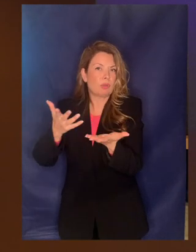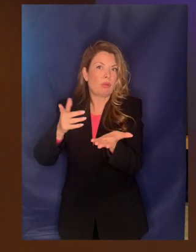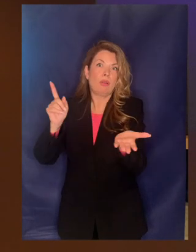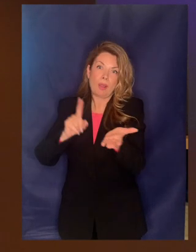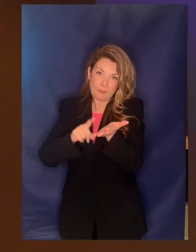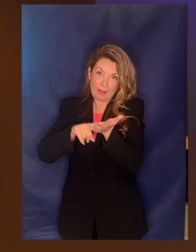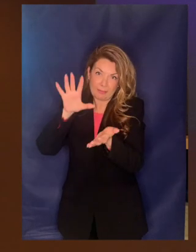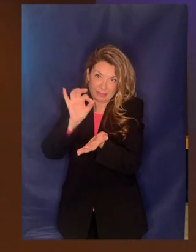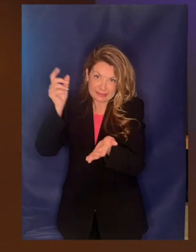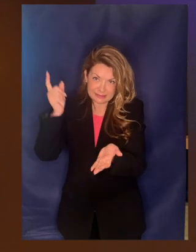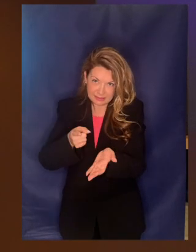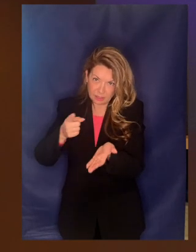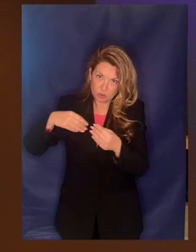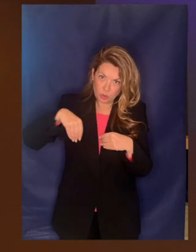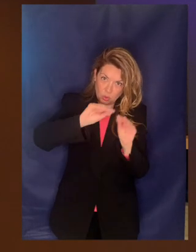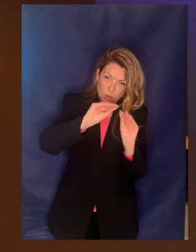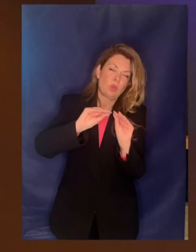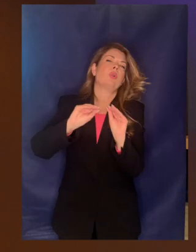50%